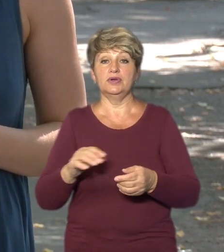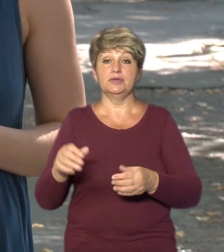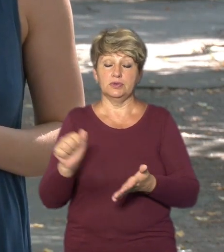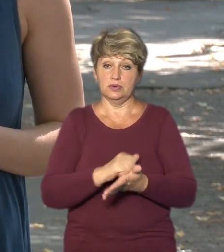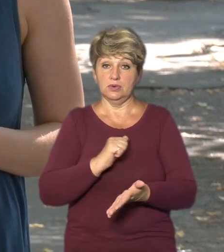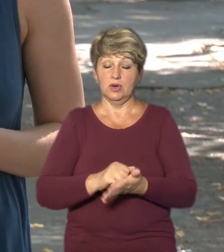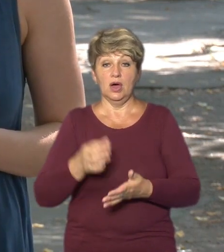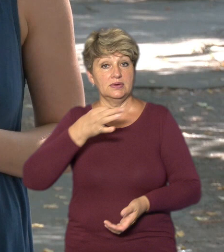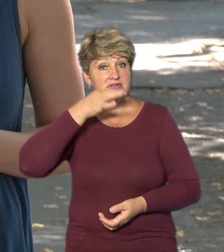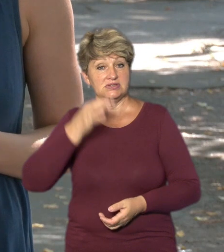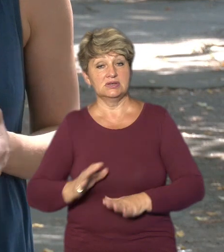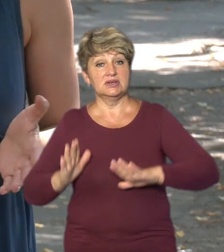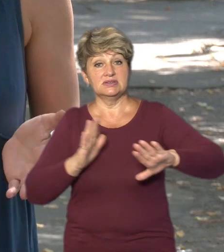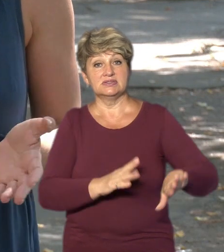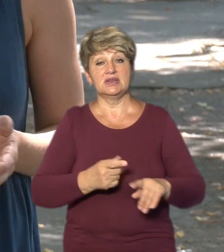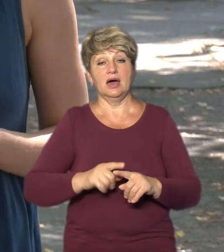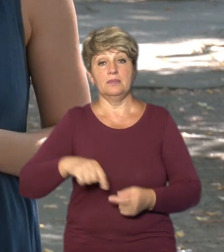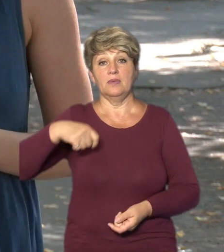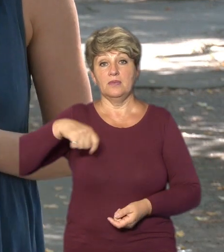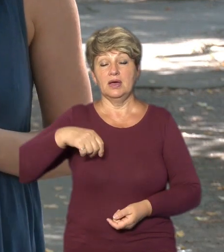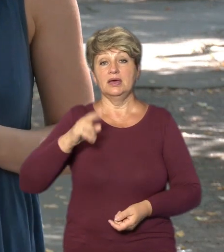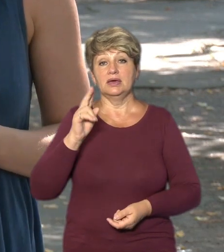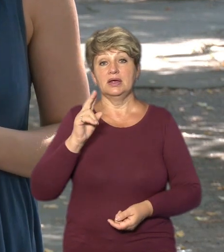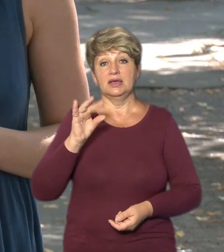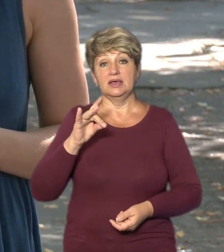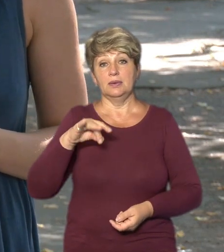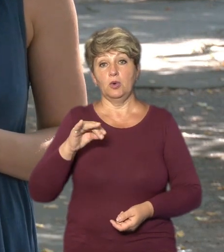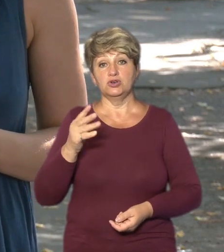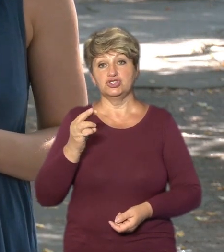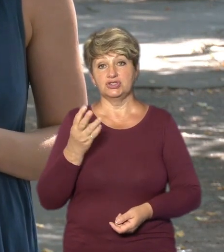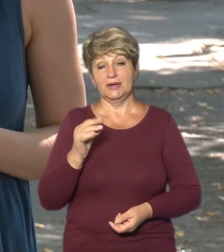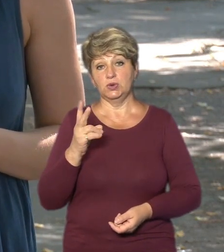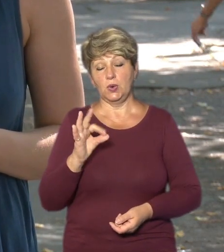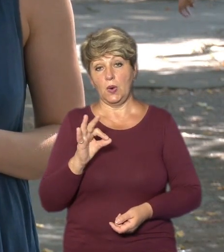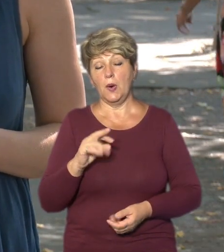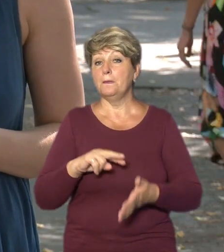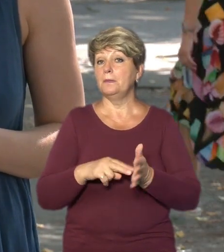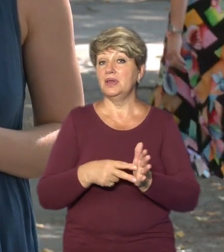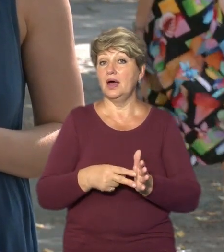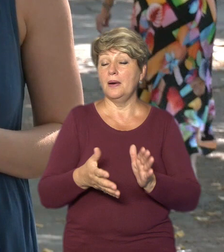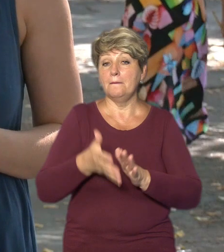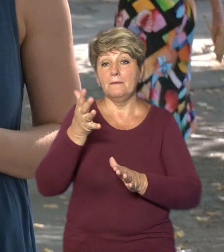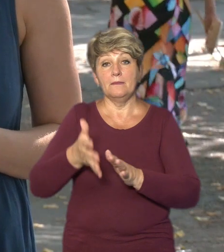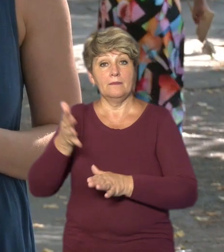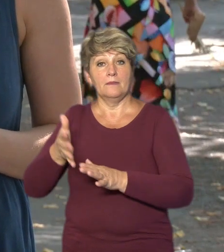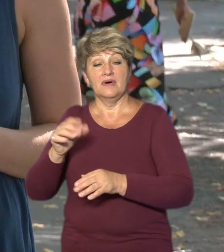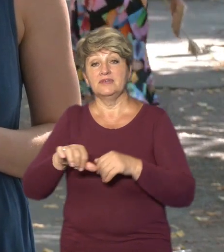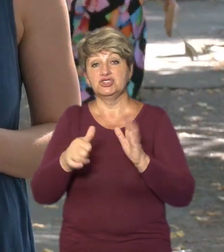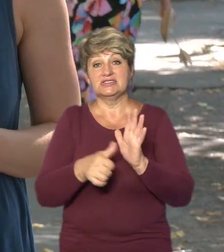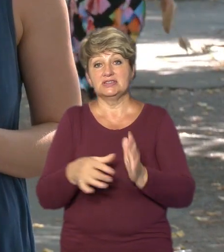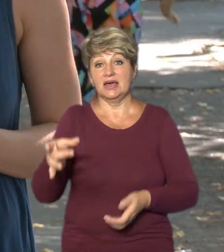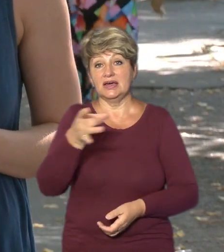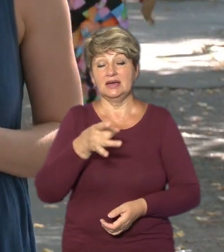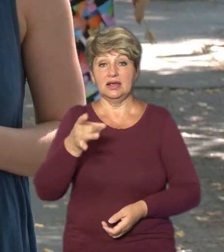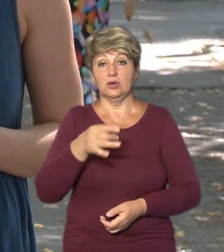Про це прозвітував заступний голови Офісу Президента Кирило Тимошенко. Зокрема, планують звести п'ятиповерхівки у 16 регіонах України за